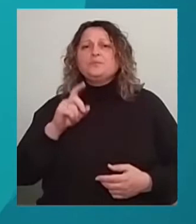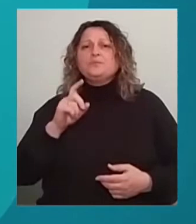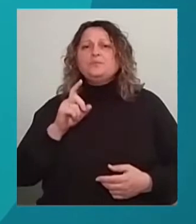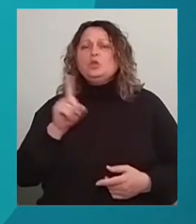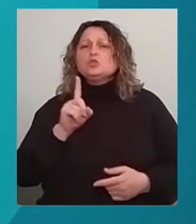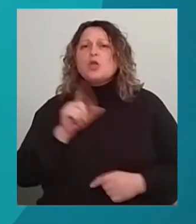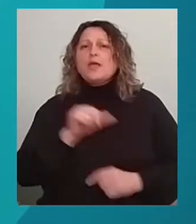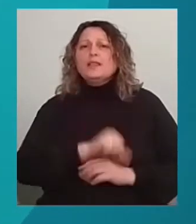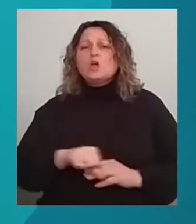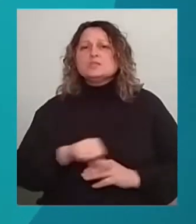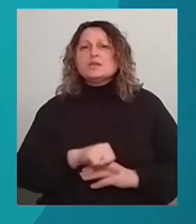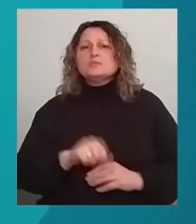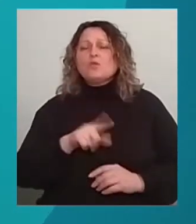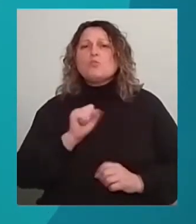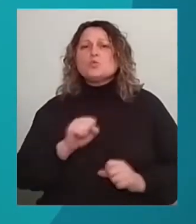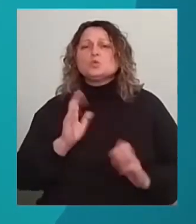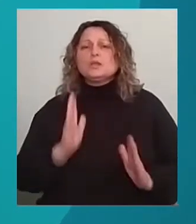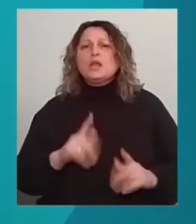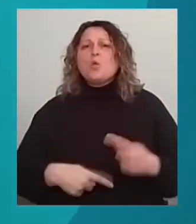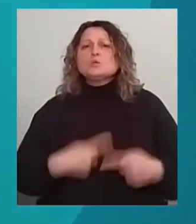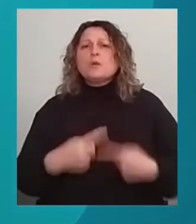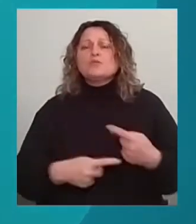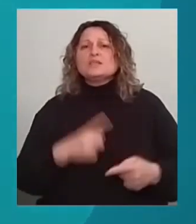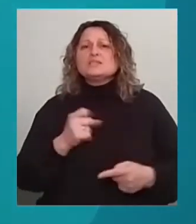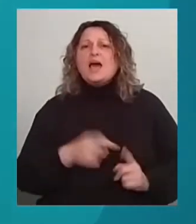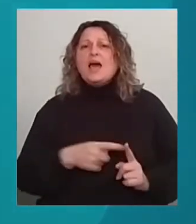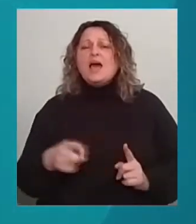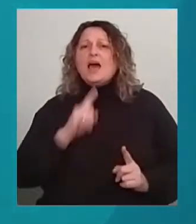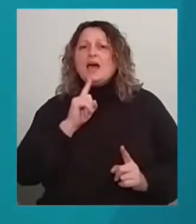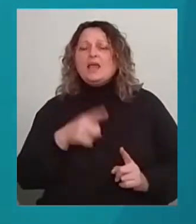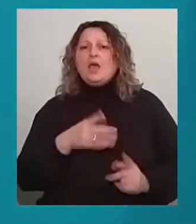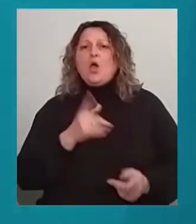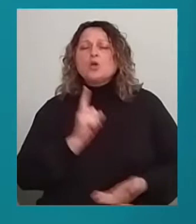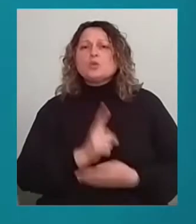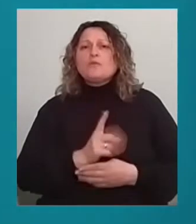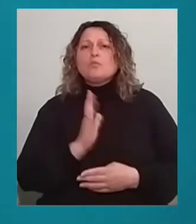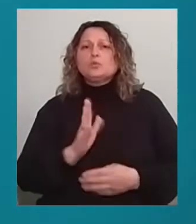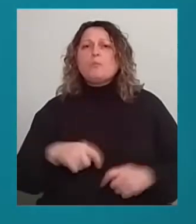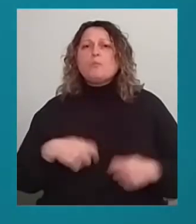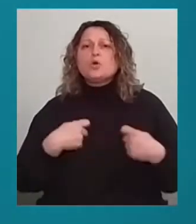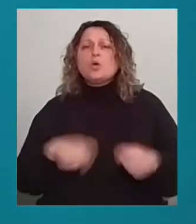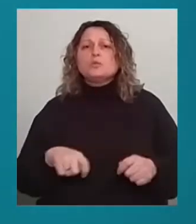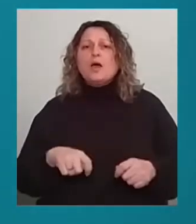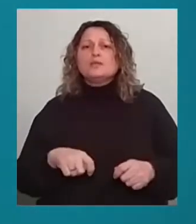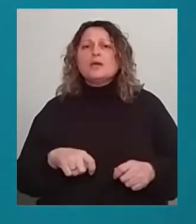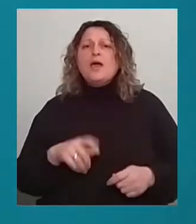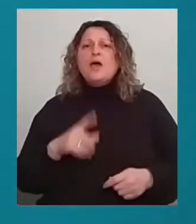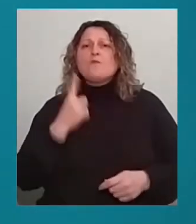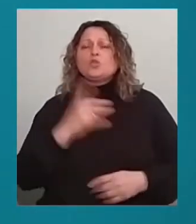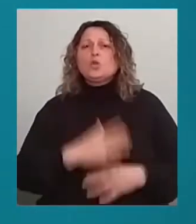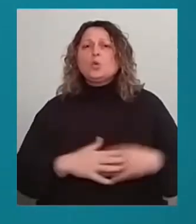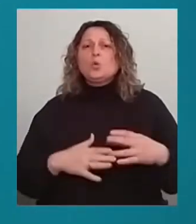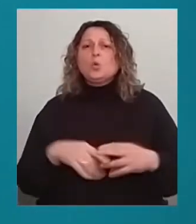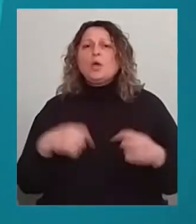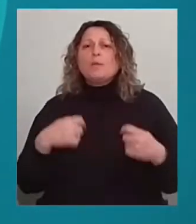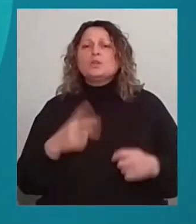зможуть успадкувати землю й за рік зобов'язані її продати. Також законопроєкт передбачає продажу в одні руки 200 тисяч